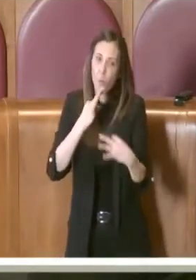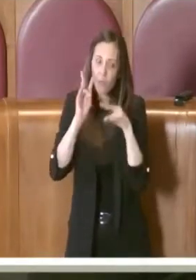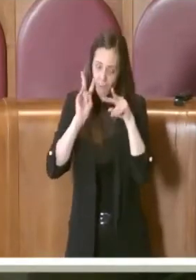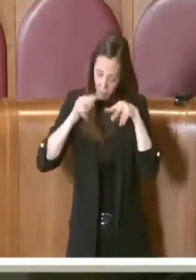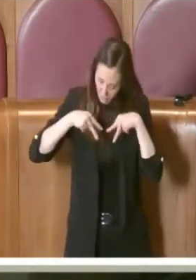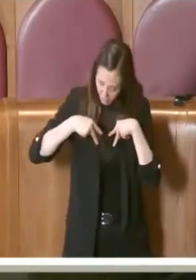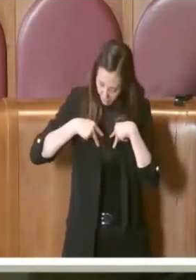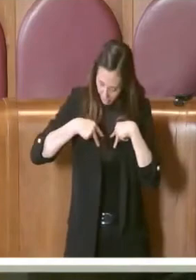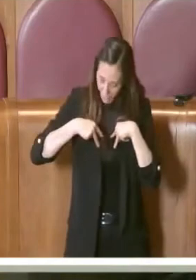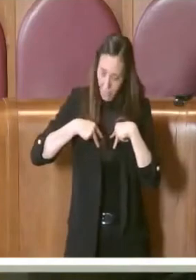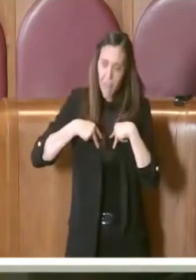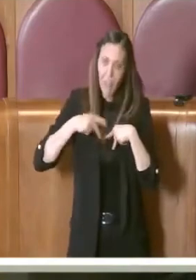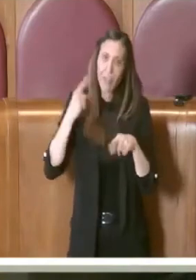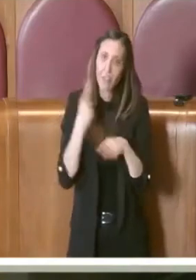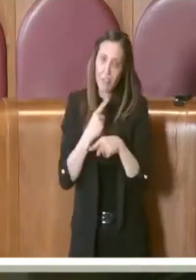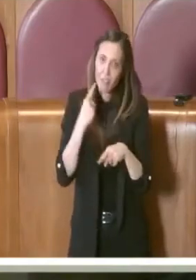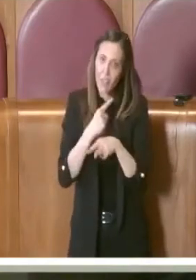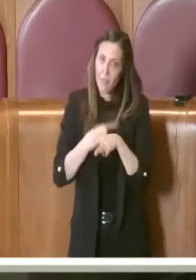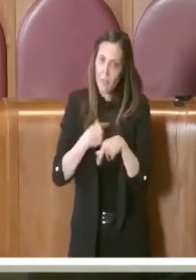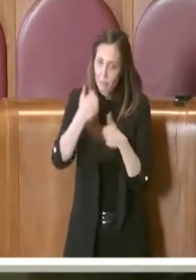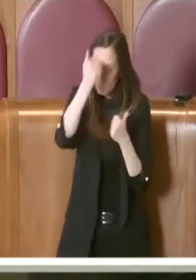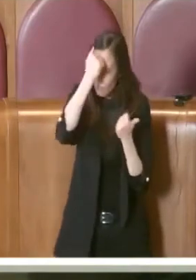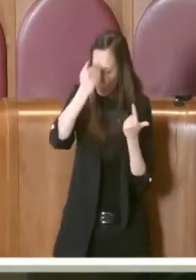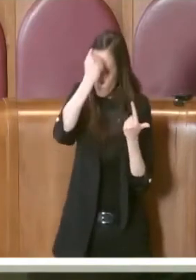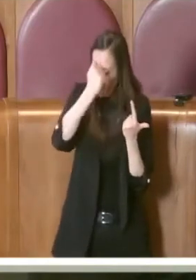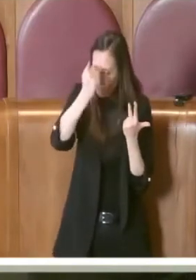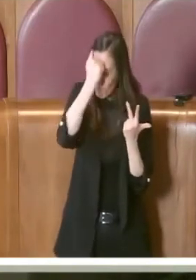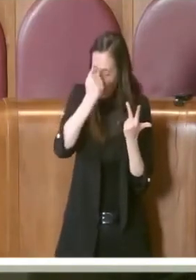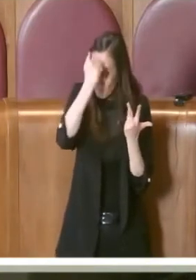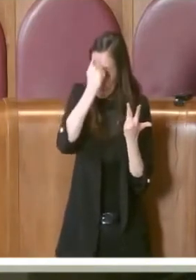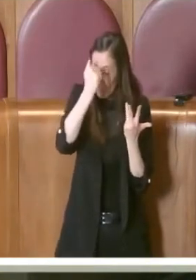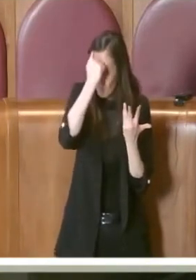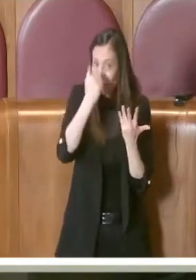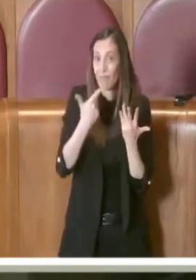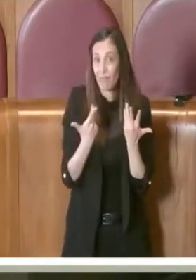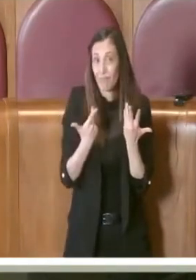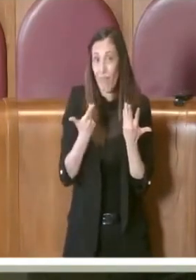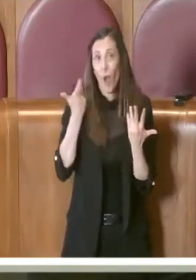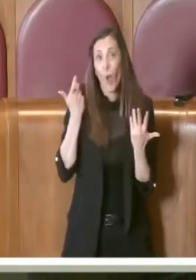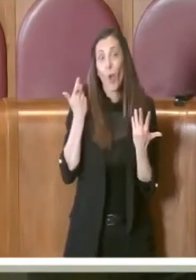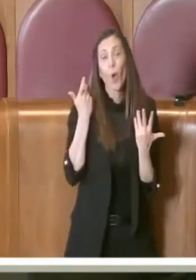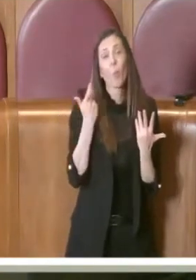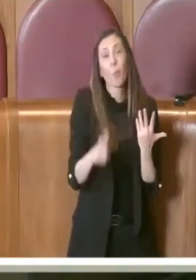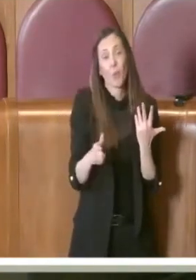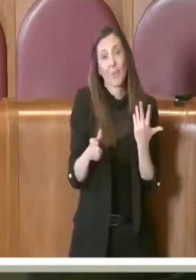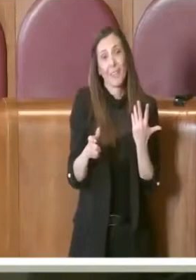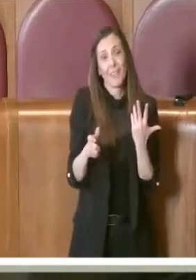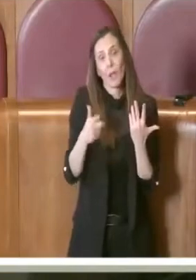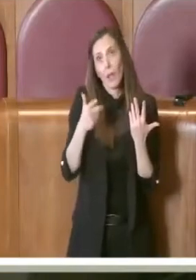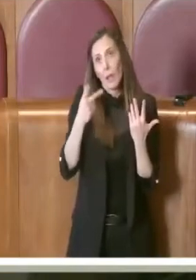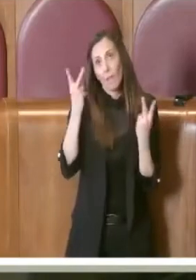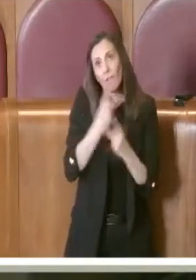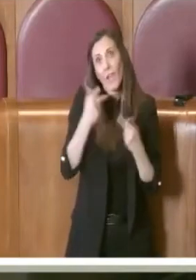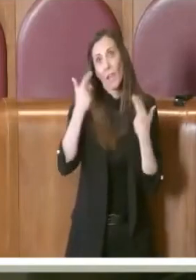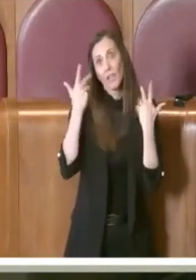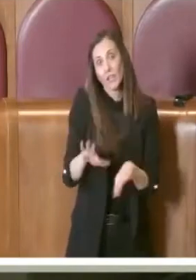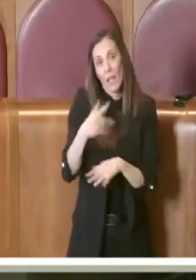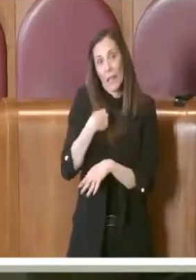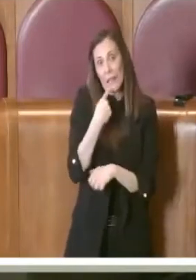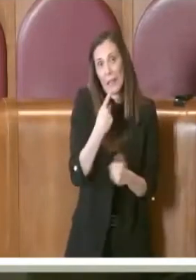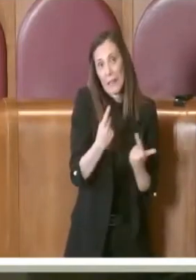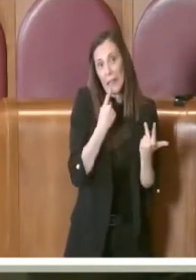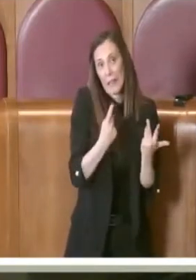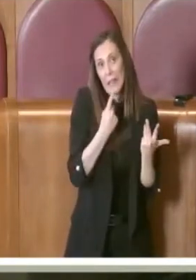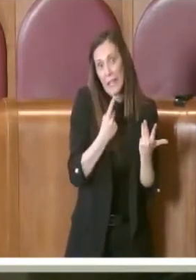normalmente pone le basi per fare meglio da domani. Queste cose ce le siamo già dette, vero, però siamo costretti a